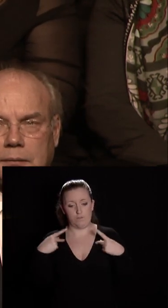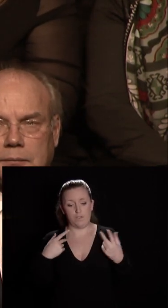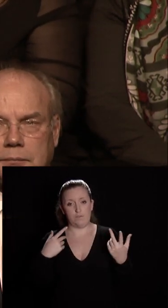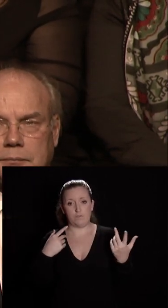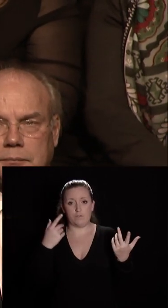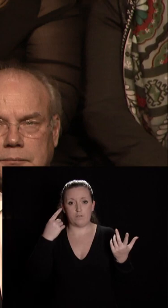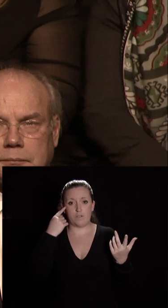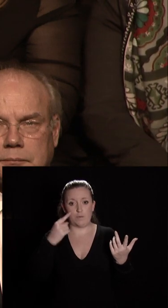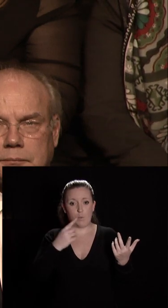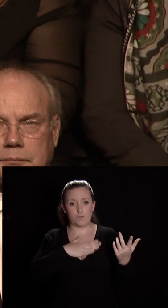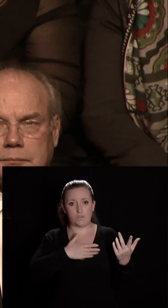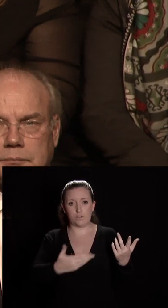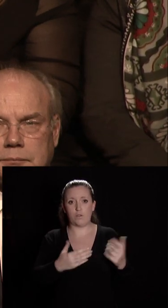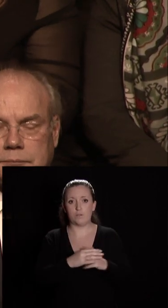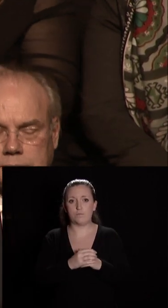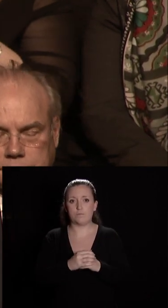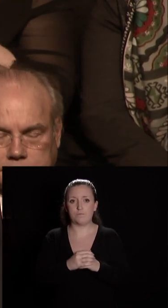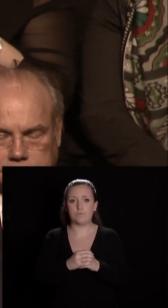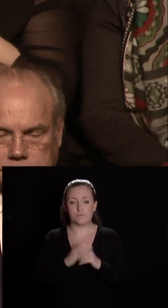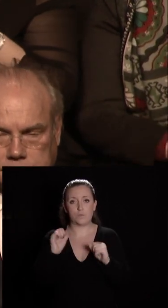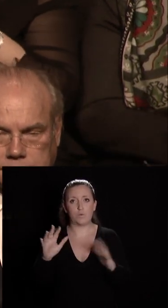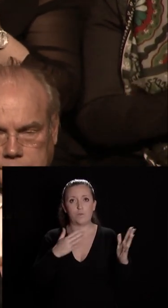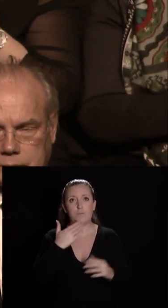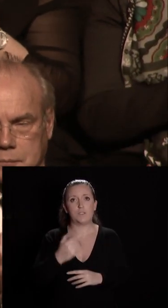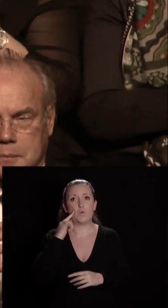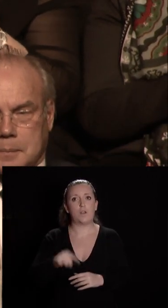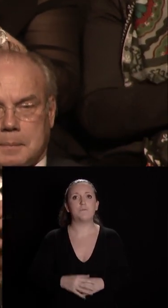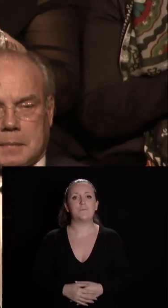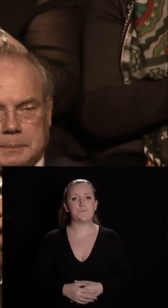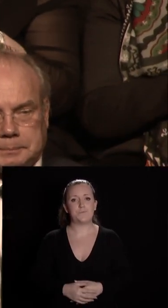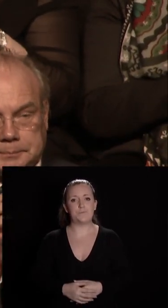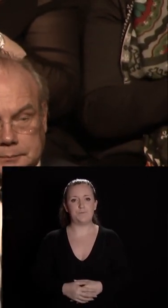de penser avec son cœur oui merci pour elle merci pour elle